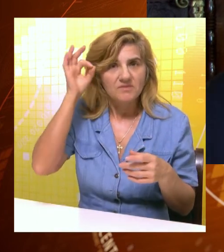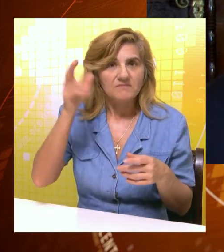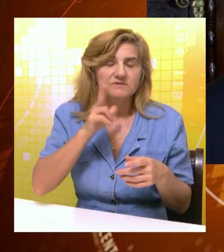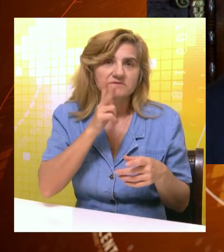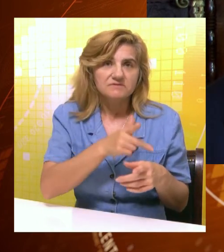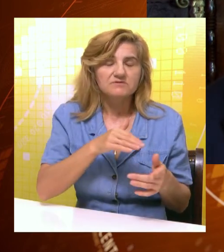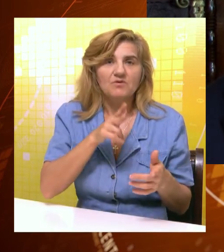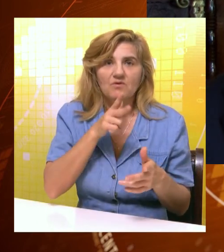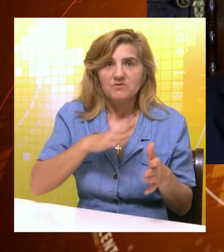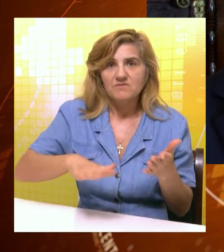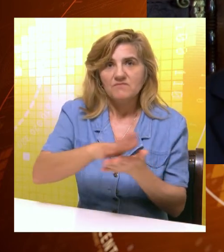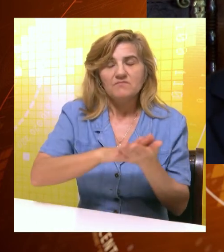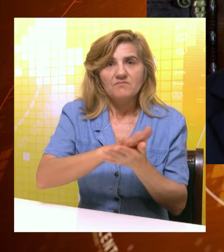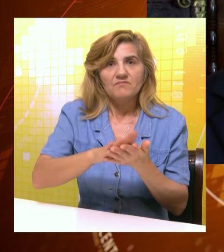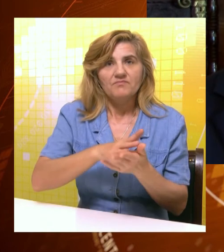način, brutalan način.